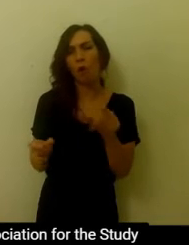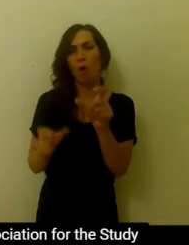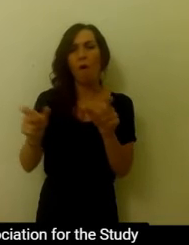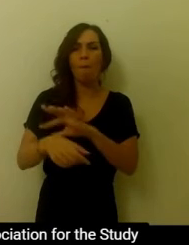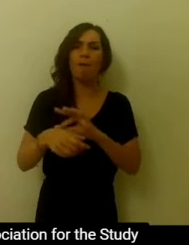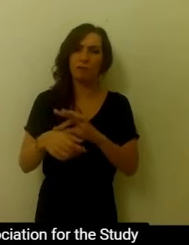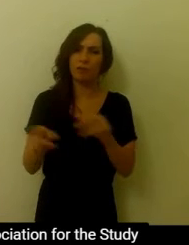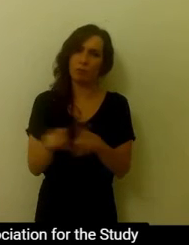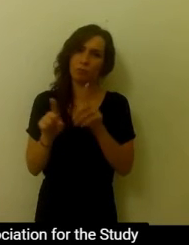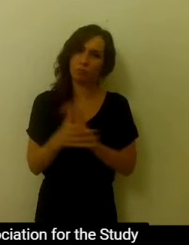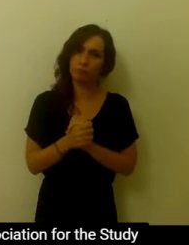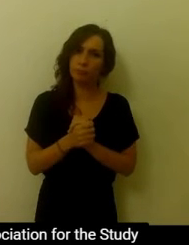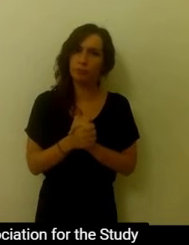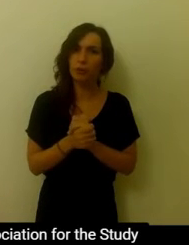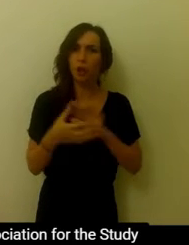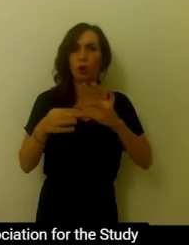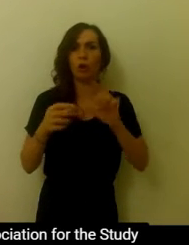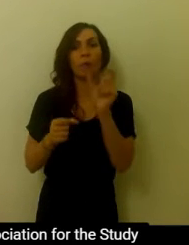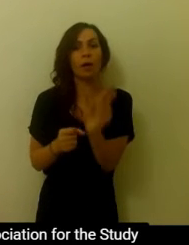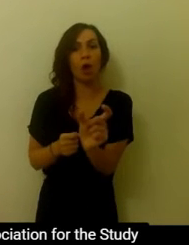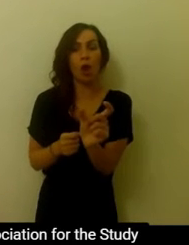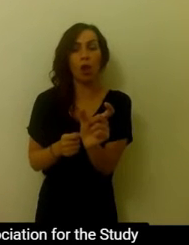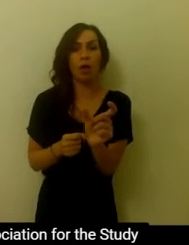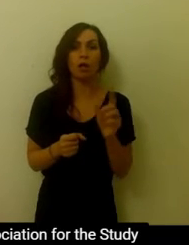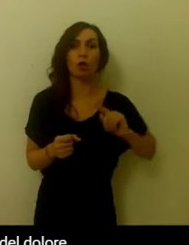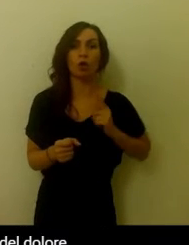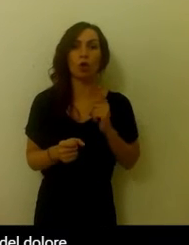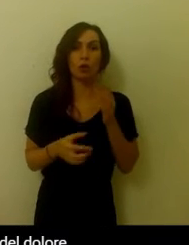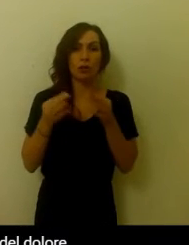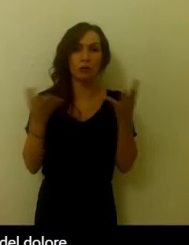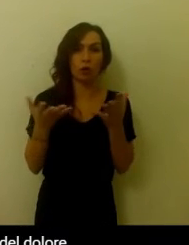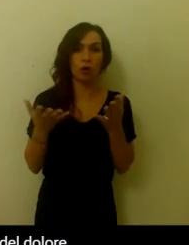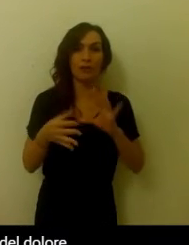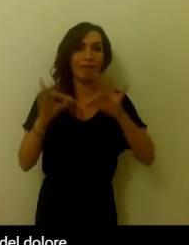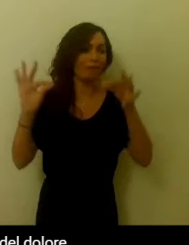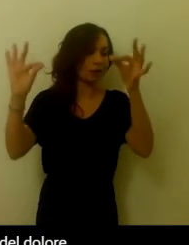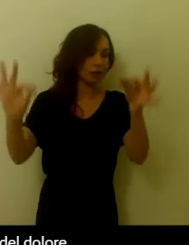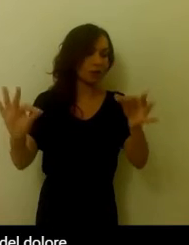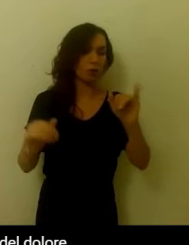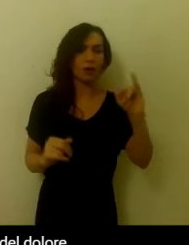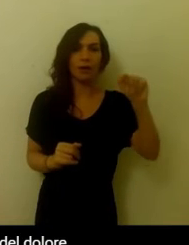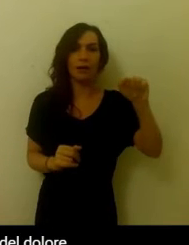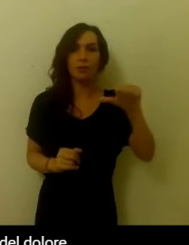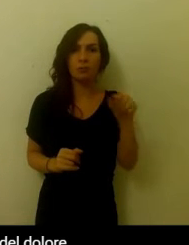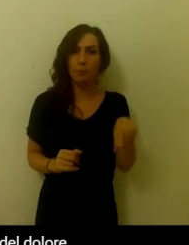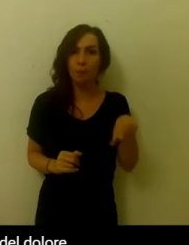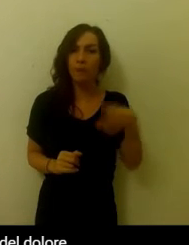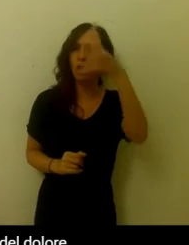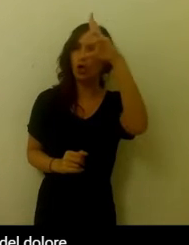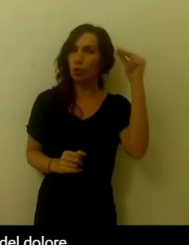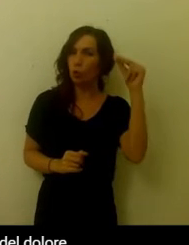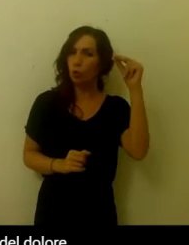'è il dolore? La definizione dello IASP, International Association of Study of Pain, poi riconosciuta dall